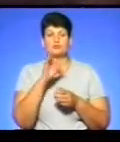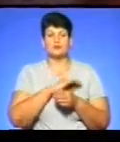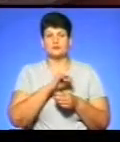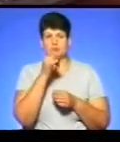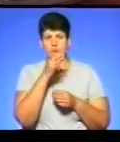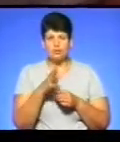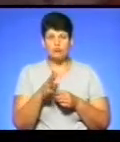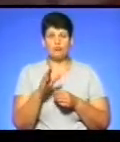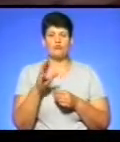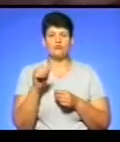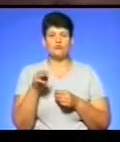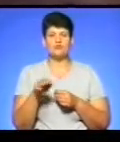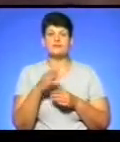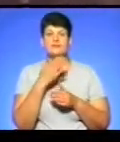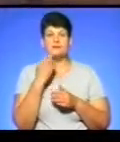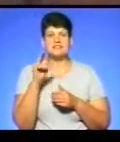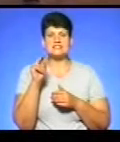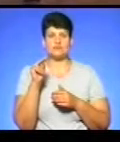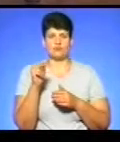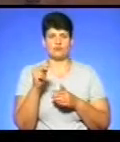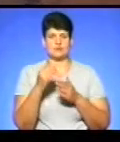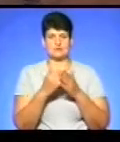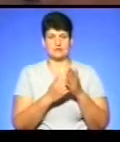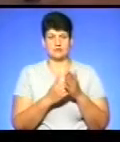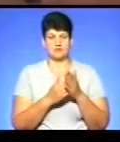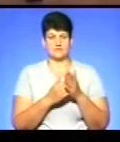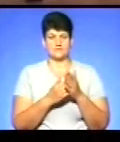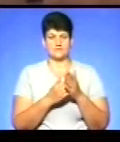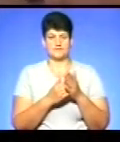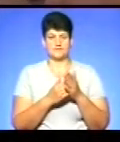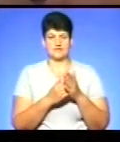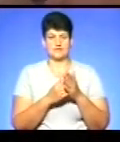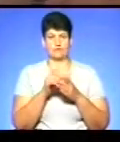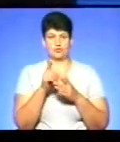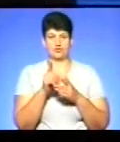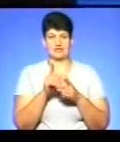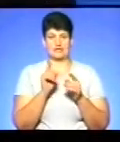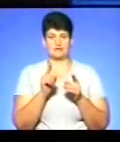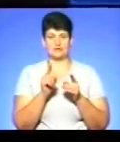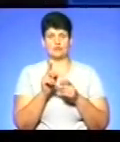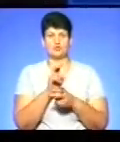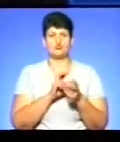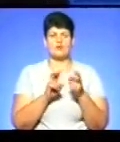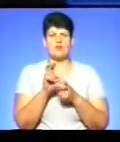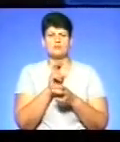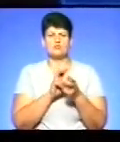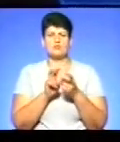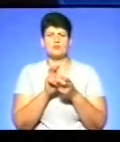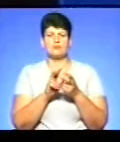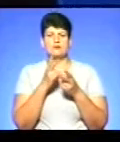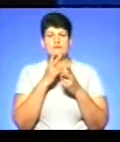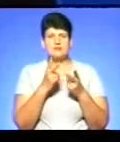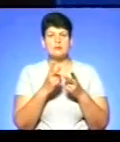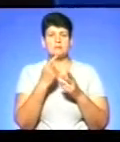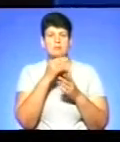бо в Ватутіному відсутній цифровий сигнал. Воно навіть і не загружається. Зашукали, шукали, і все, дивіться, програми